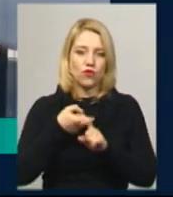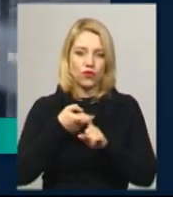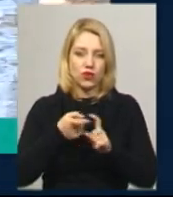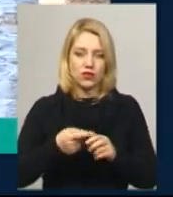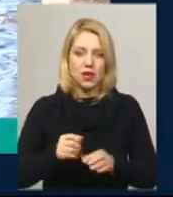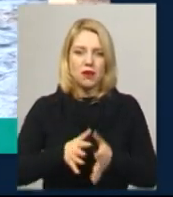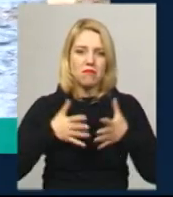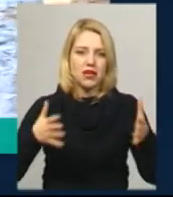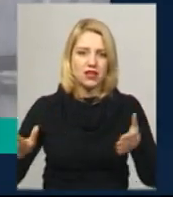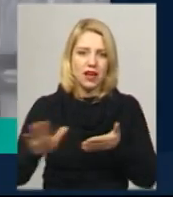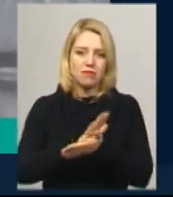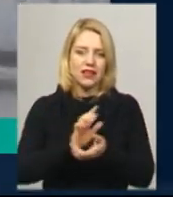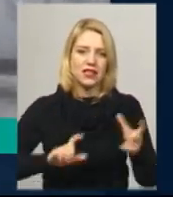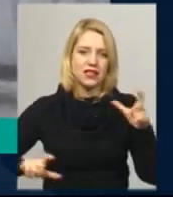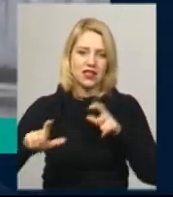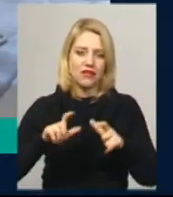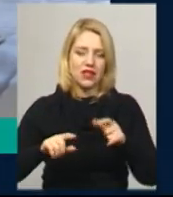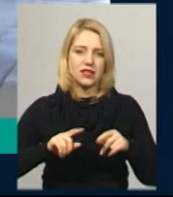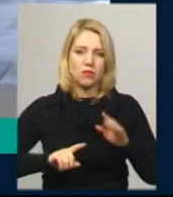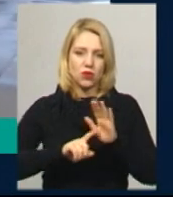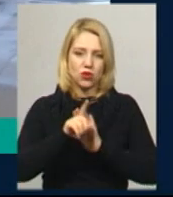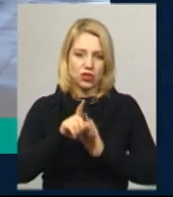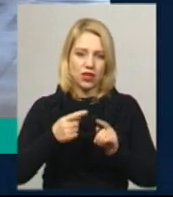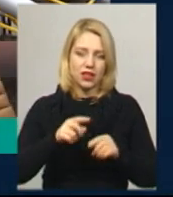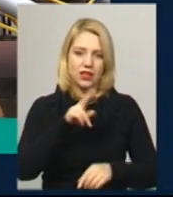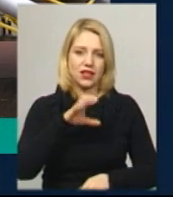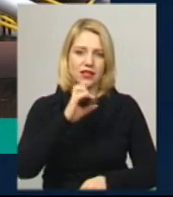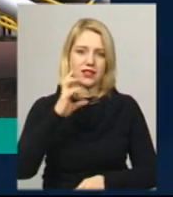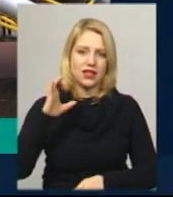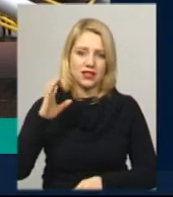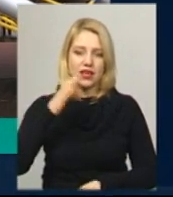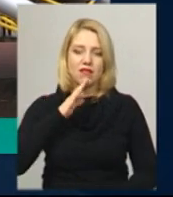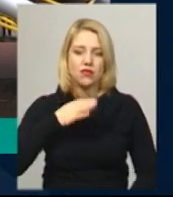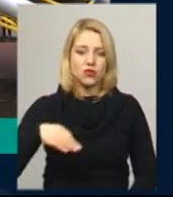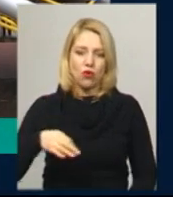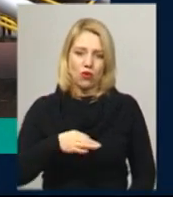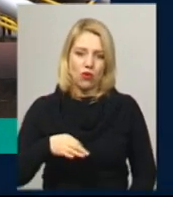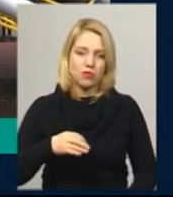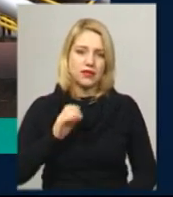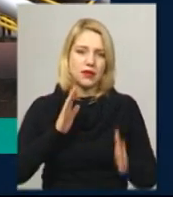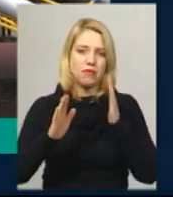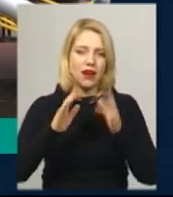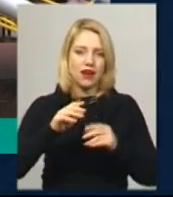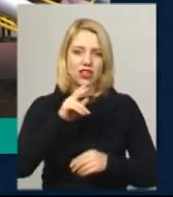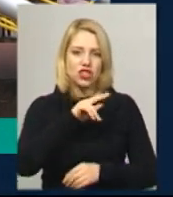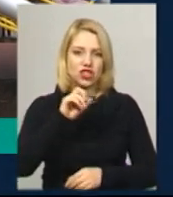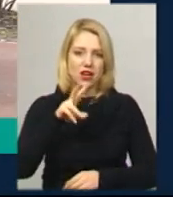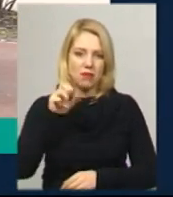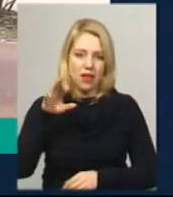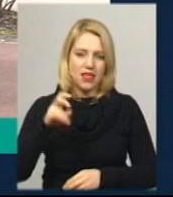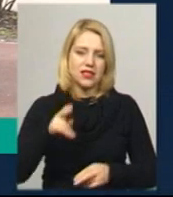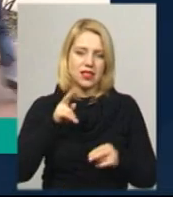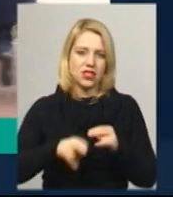дезінфекцію ринків у Хмельницькому почали працівники ДСНС області. У Хмельницькому парку ім. Чекмана закінчили монтаж останнього